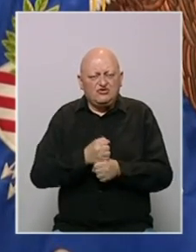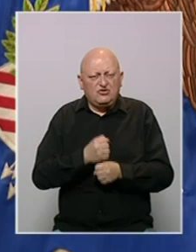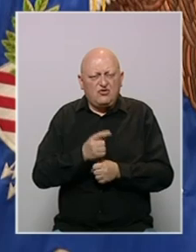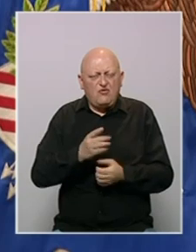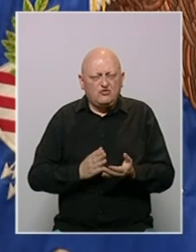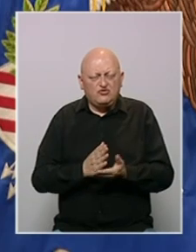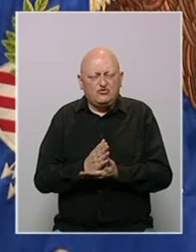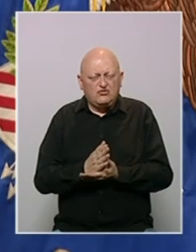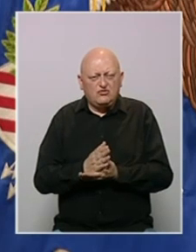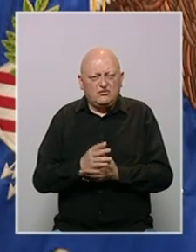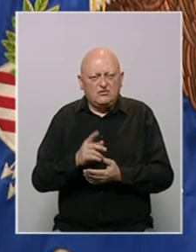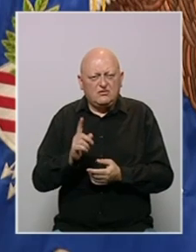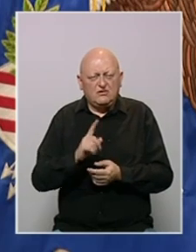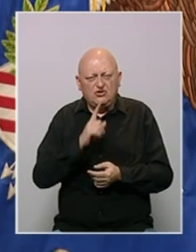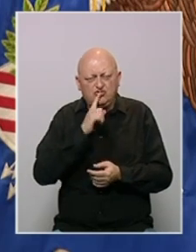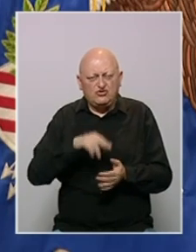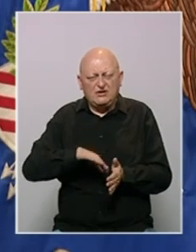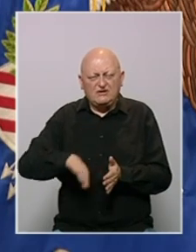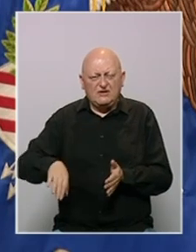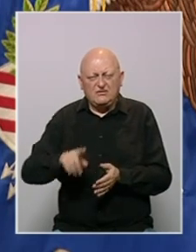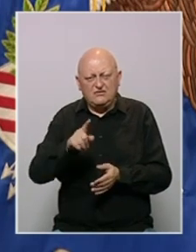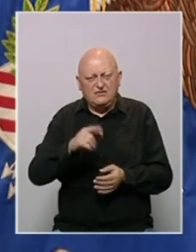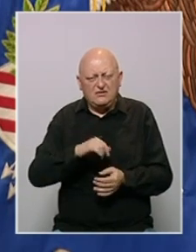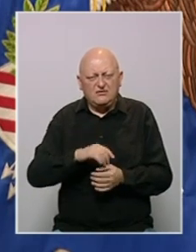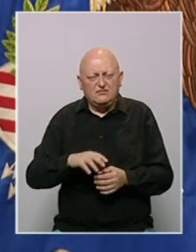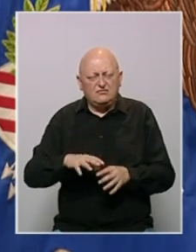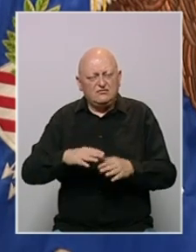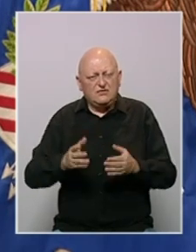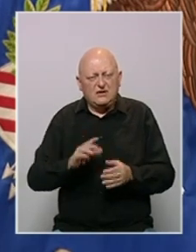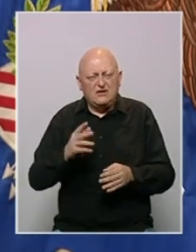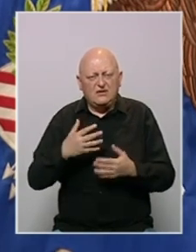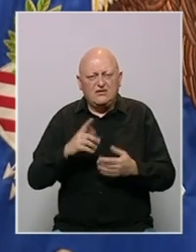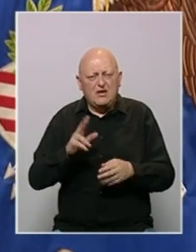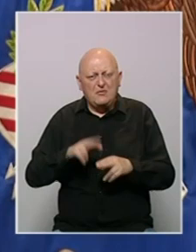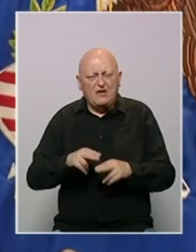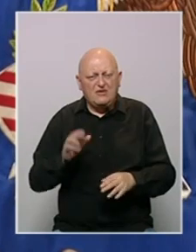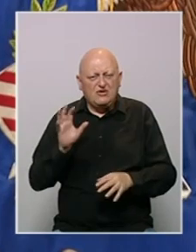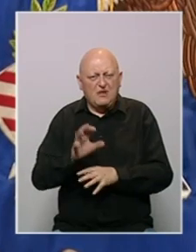u ovom slučaju. Neću čutke stajati po strani kada je njihov integritet nepravedno napadnut.